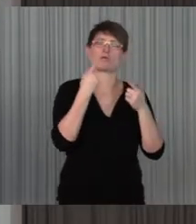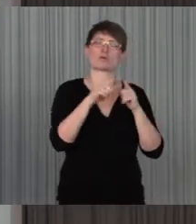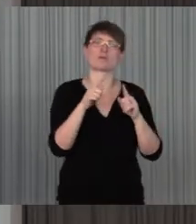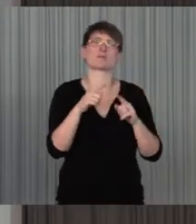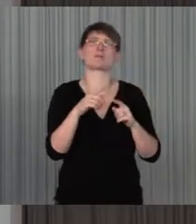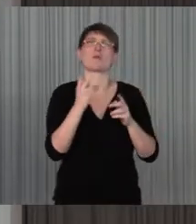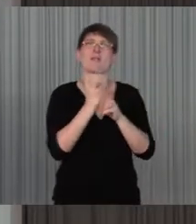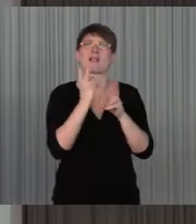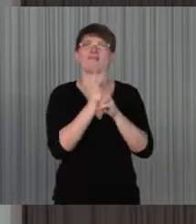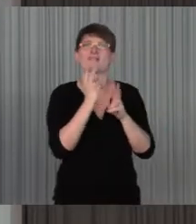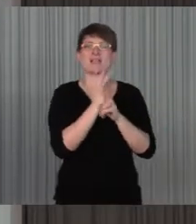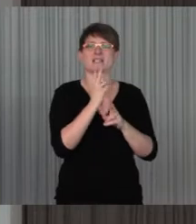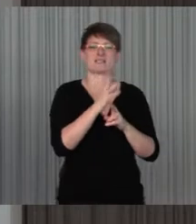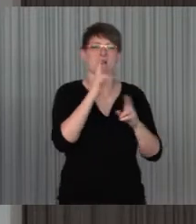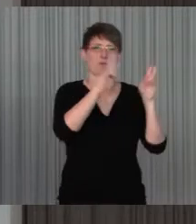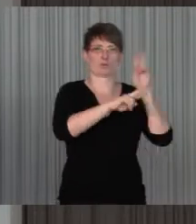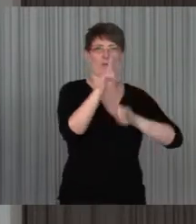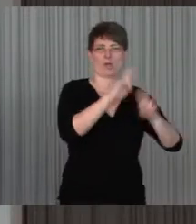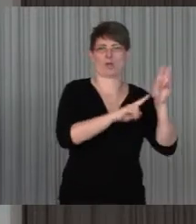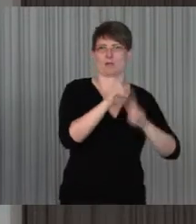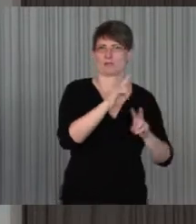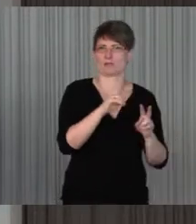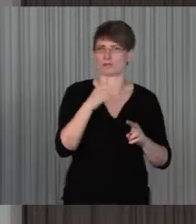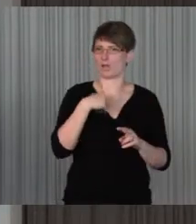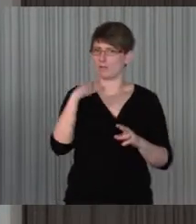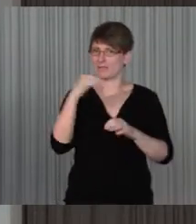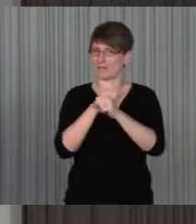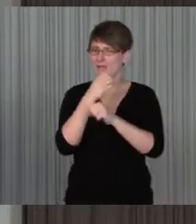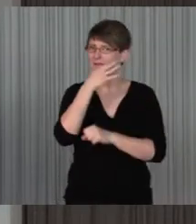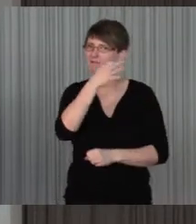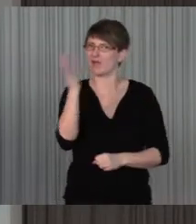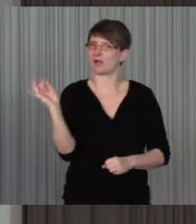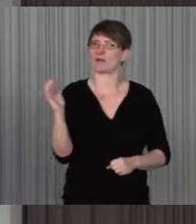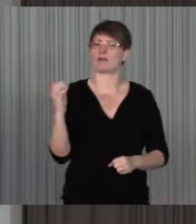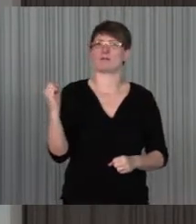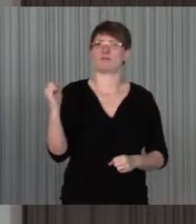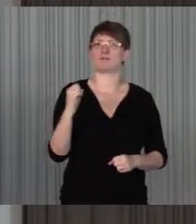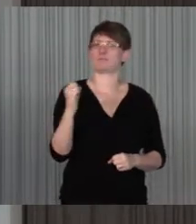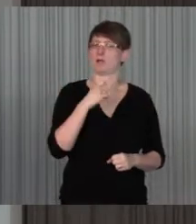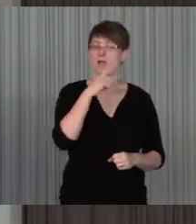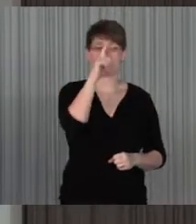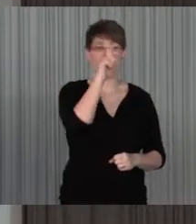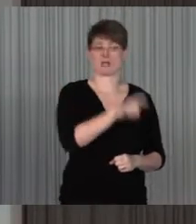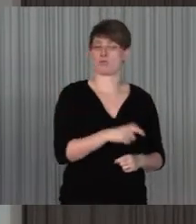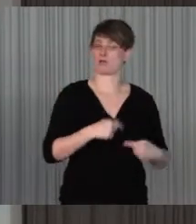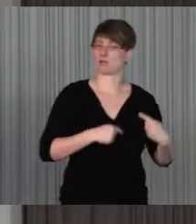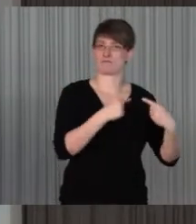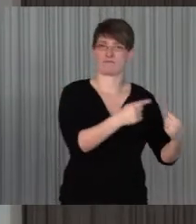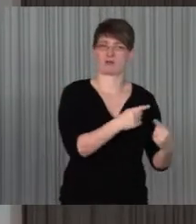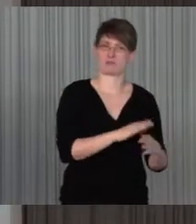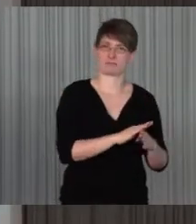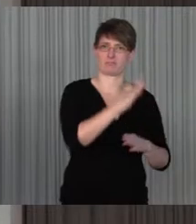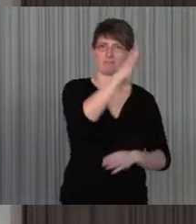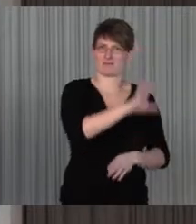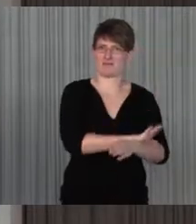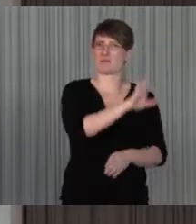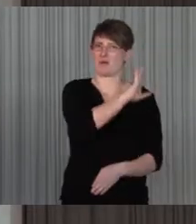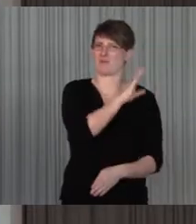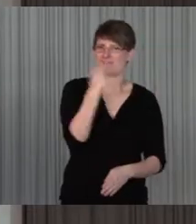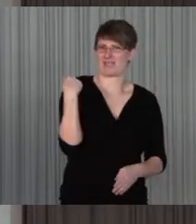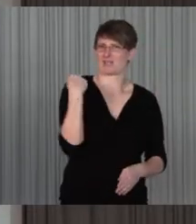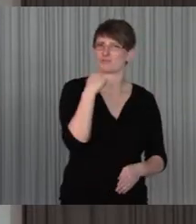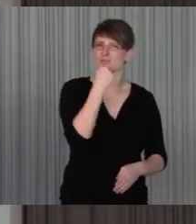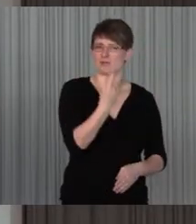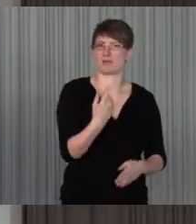quasi betreuen, dass sie gesagt haben, es eben auch tatsächlich sehr stark zur Persönlichkeitsentwicklung, der Power-Med, wie ich das eben